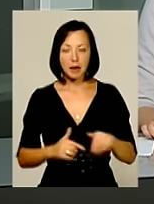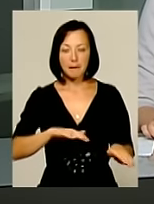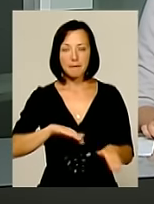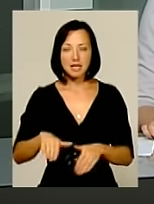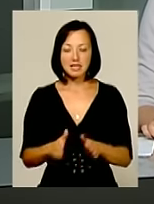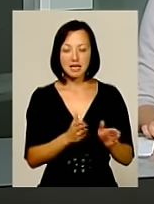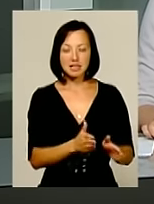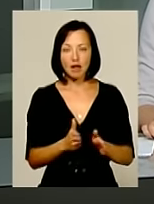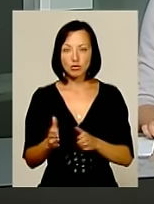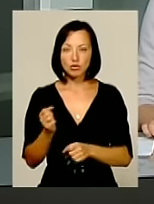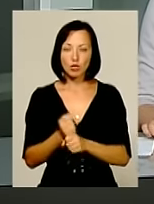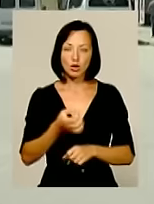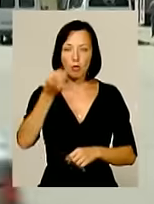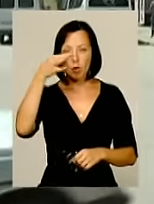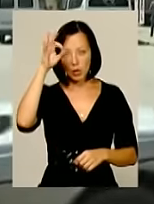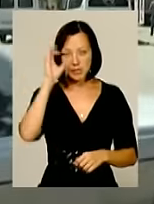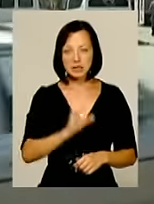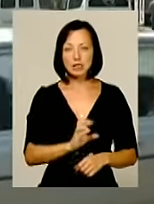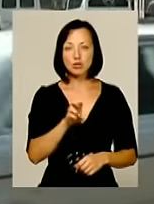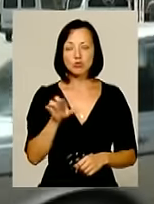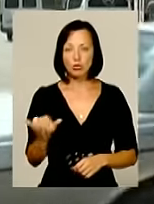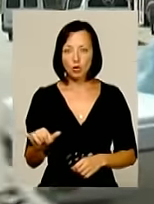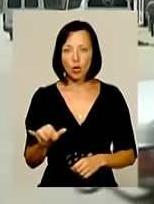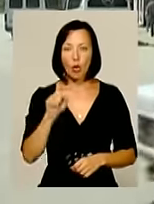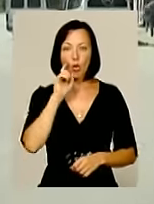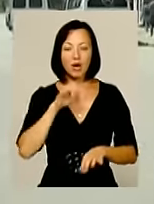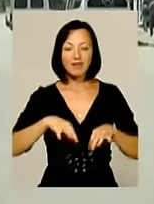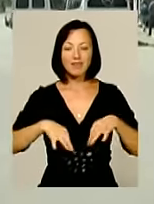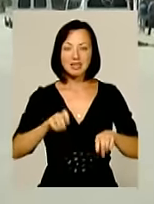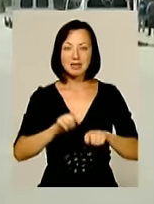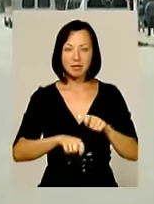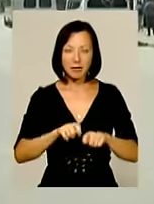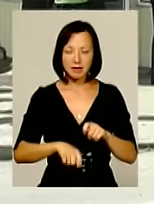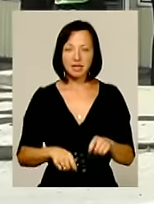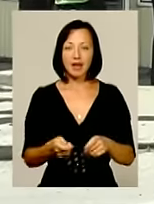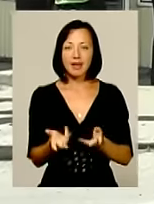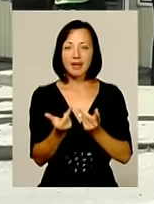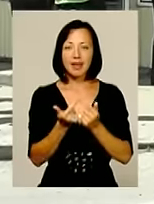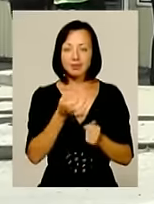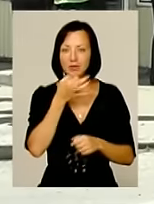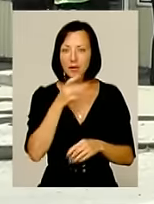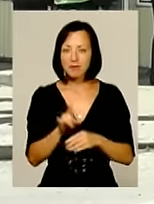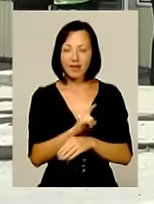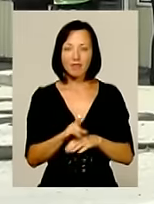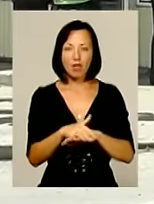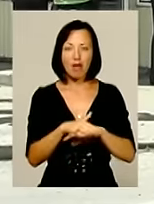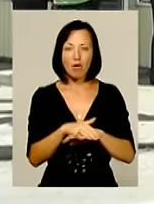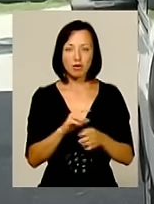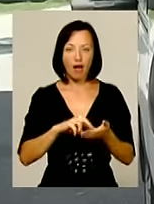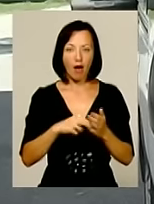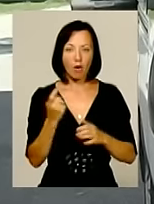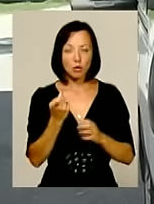злагодженої роботи поліції, СБУ, Укртрансбезпеки та фіскальників кількість прихильників псевдонародної економіки